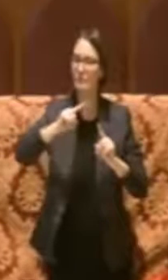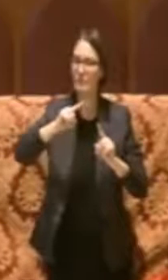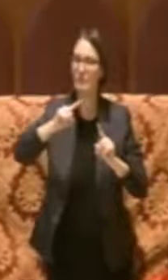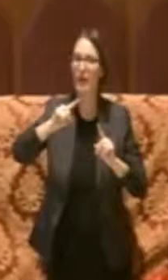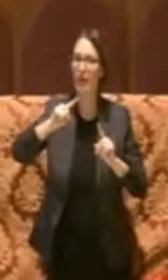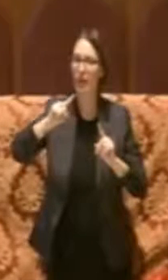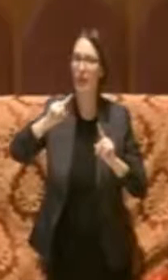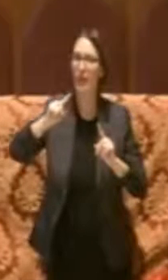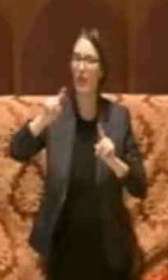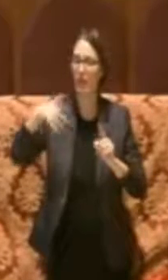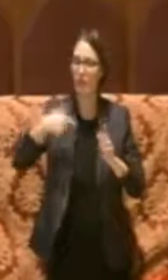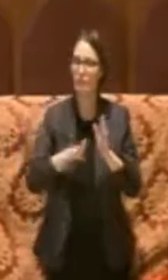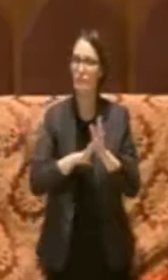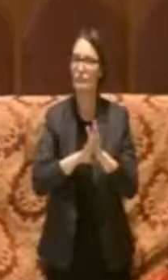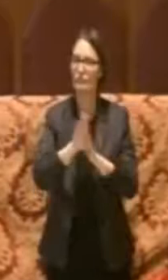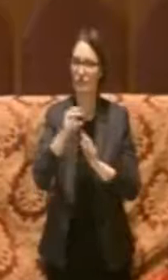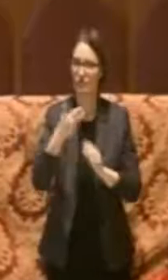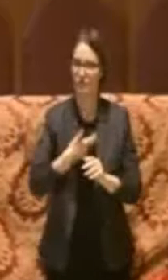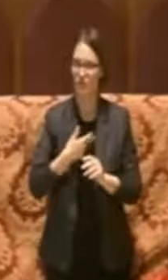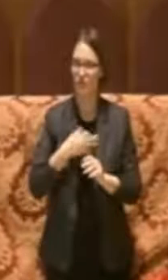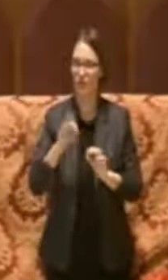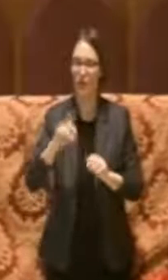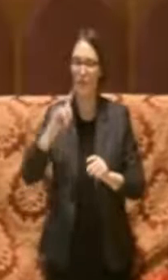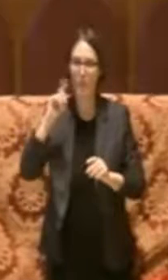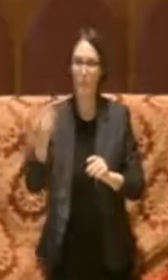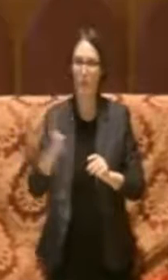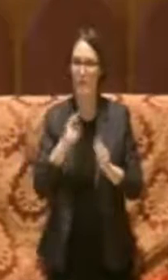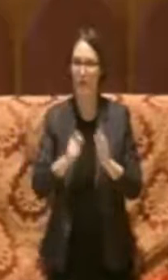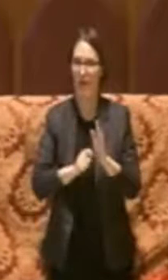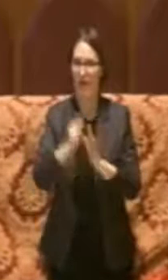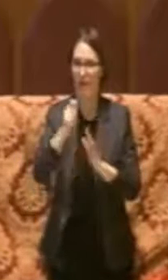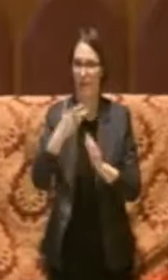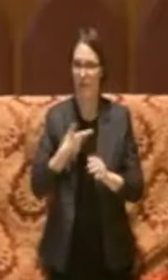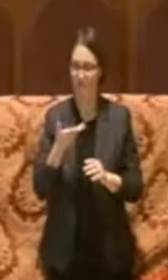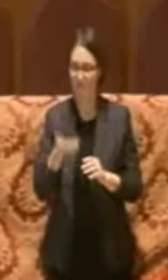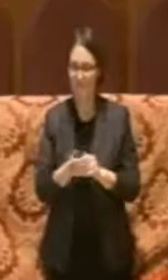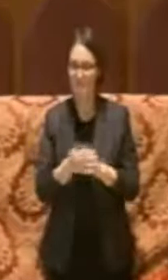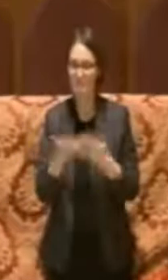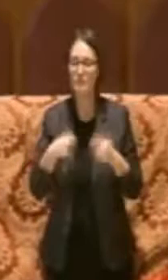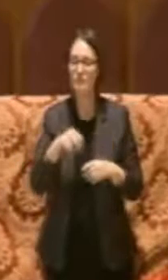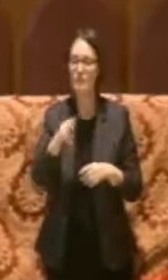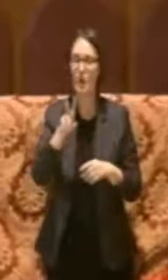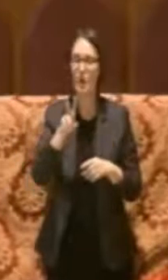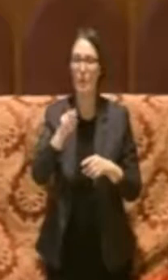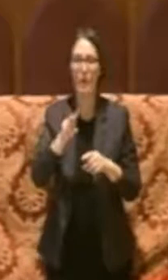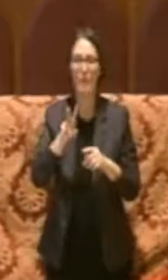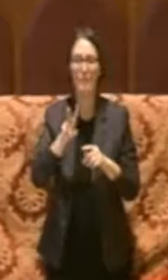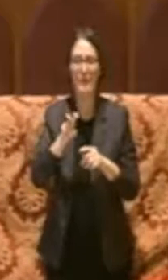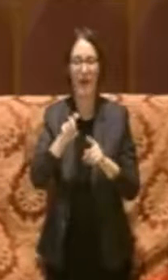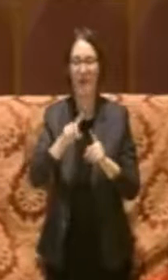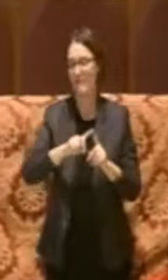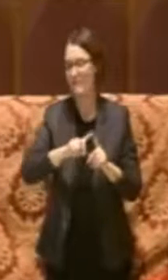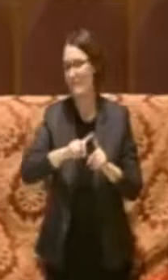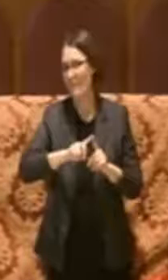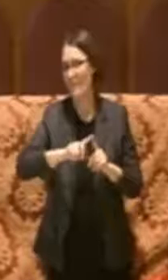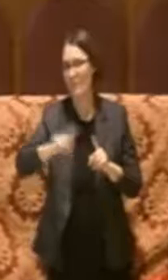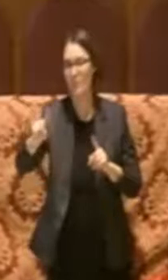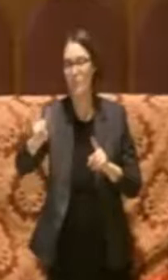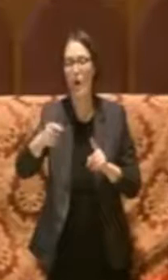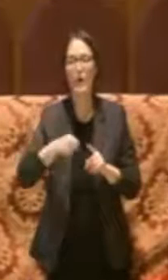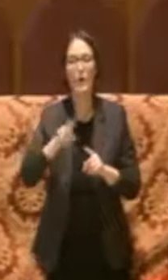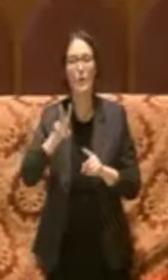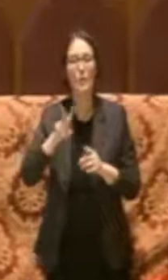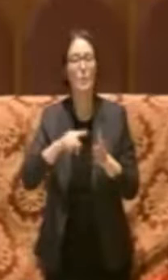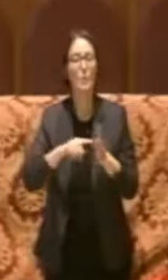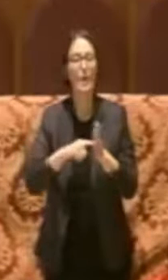va avanti, che va avanti e anzi migliora nettamente. Quindi, ripeto, dal 2020 in poi due milioni di euro previsti di